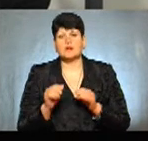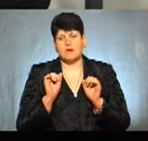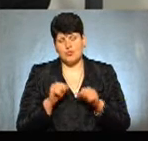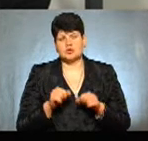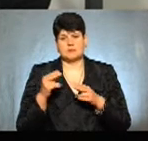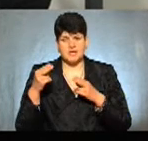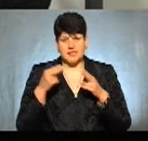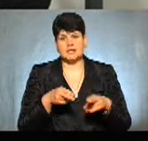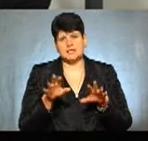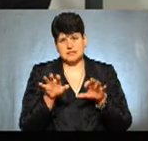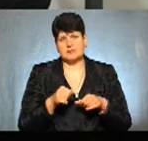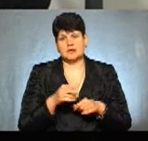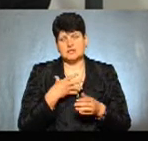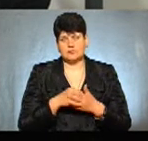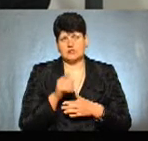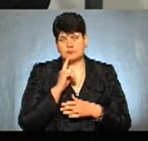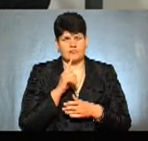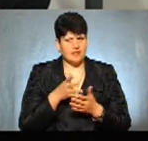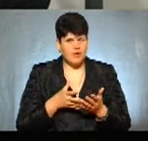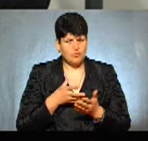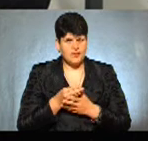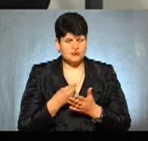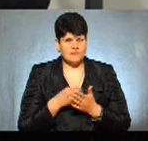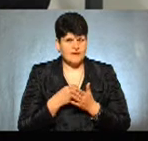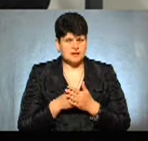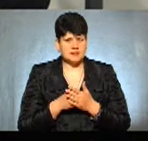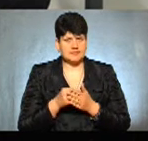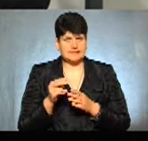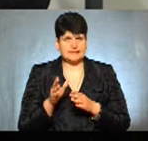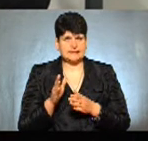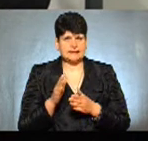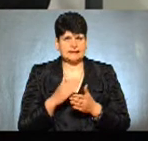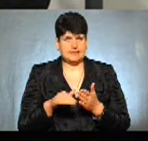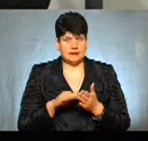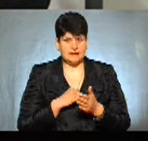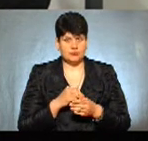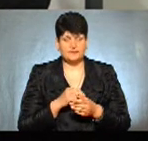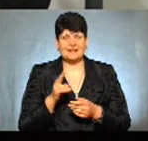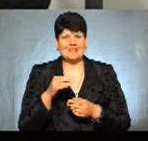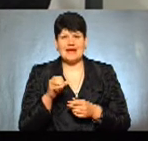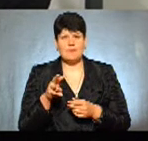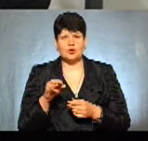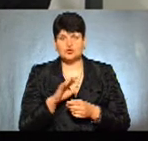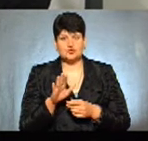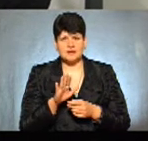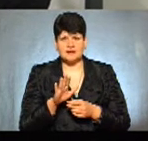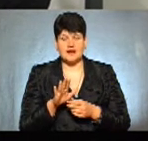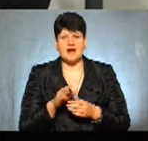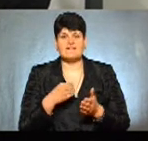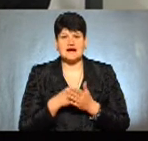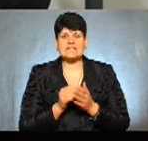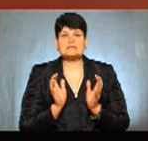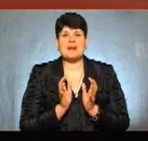приїхати і забрати свою тимчасову споруду. Він не оплачує вартість демонтажу? Демонтажу – ні, тільки, напевно, що оплачує вартість зберігання.